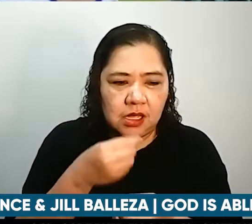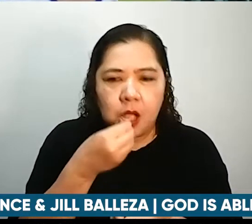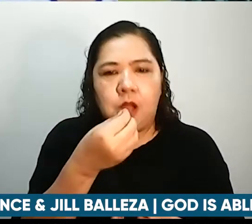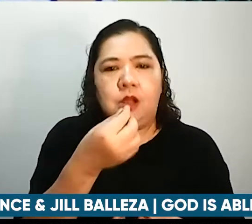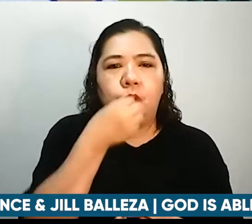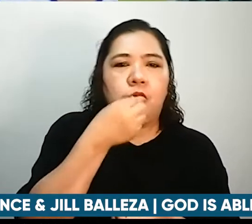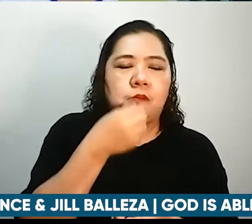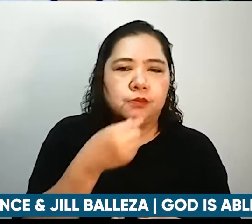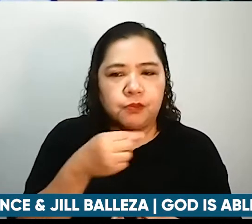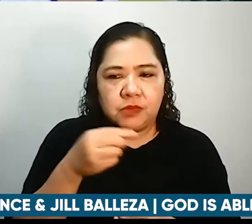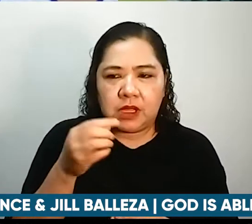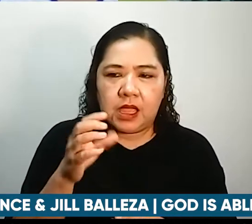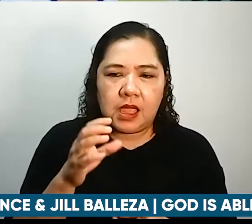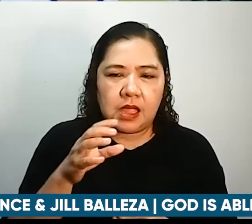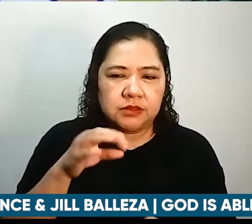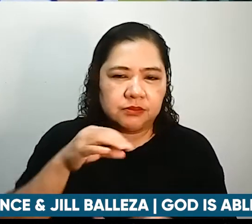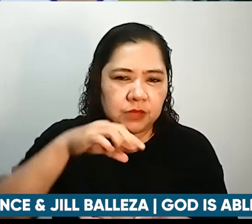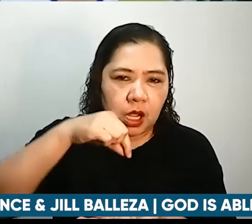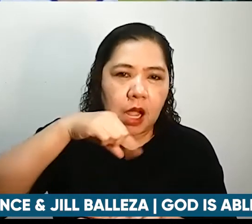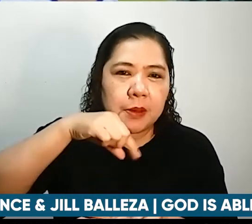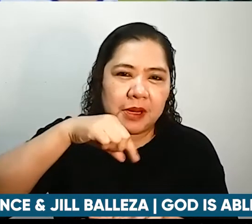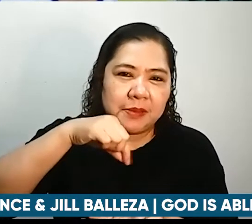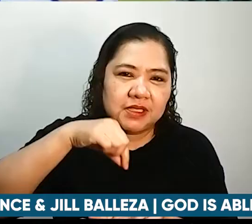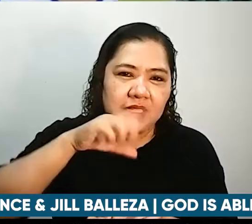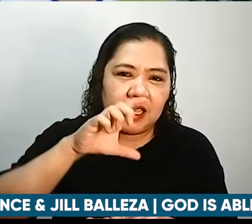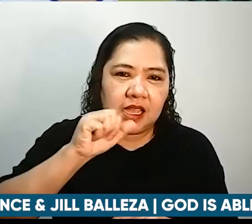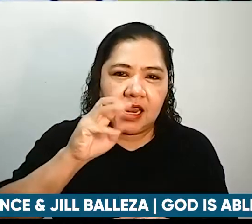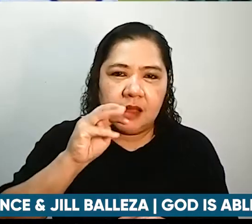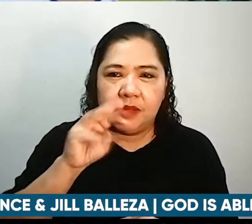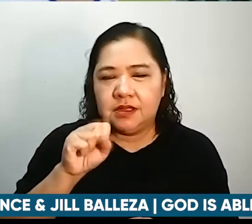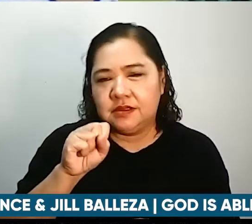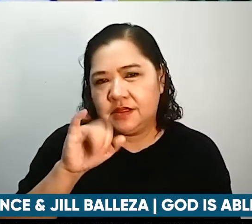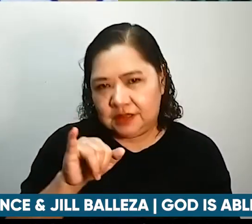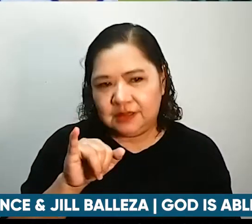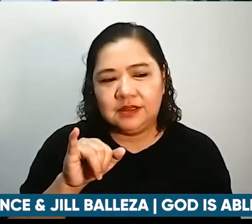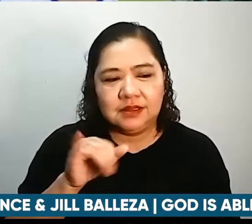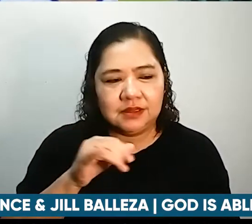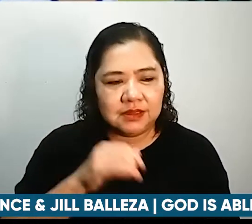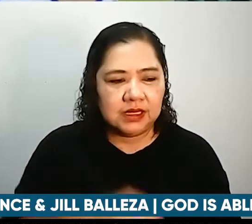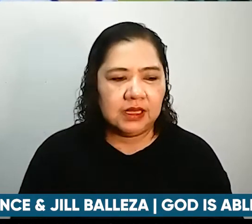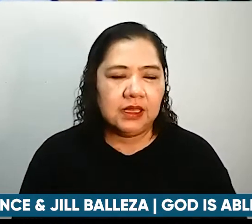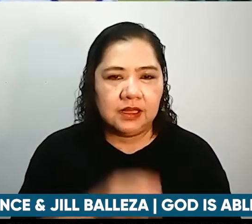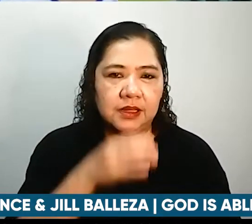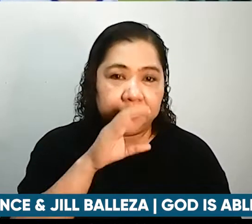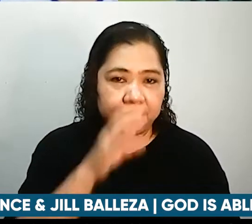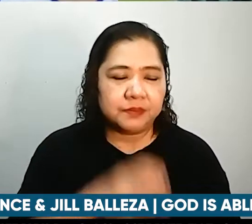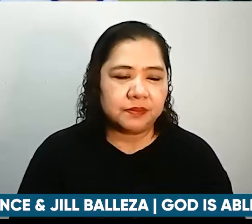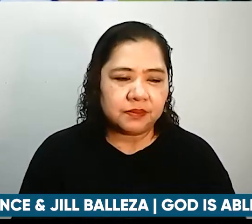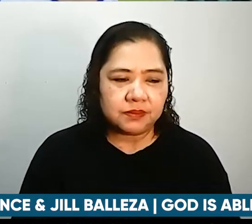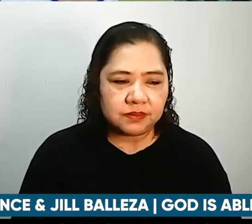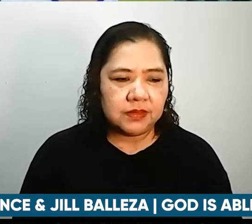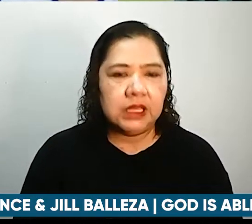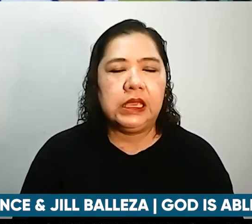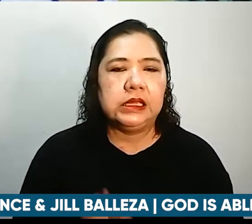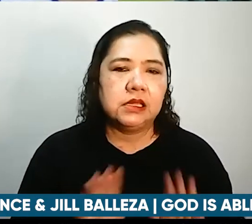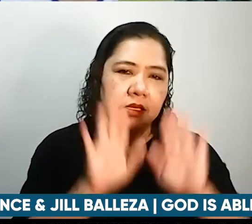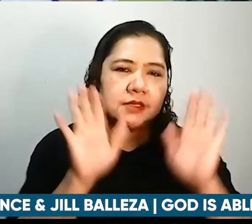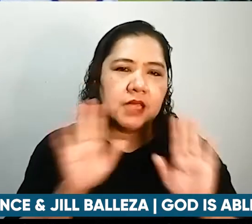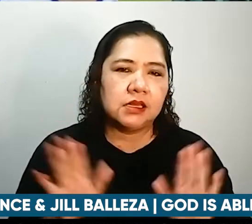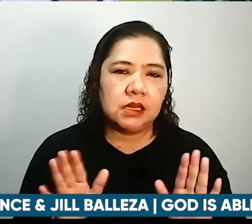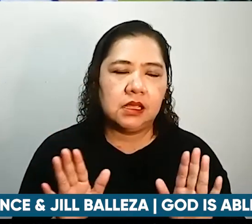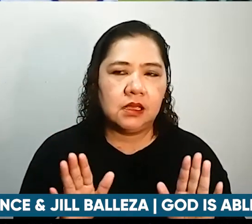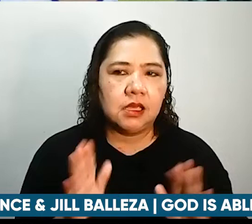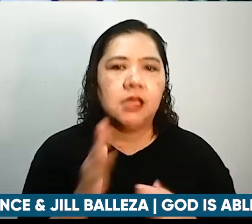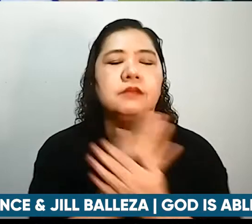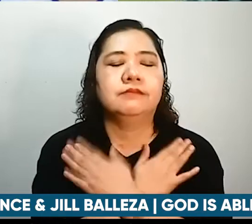kumain ng solid. So, tinitake ko talaga siya. Pero, pag Sunday, nagpapahinga ako. So, hot water lang